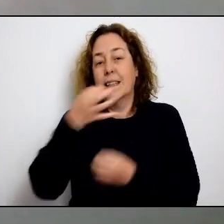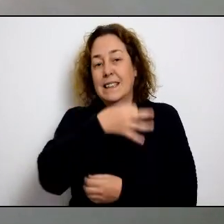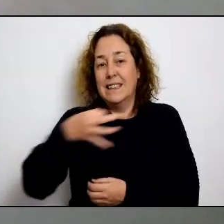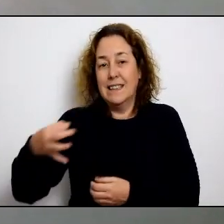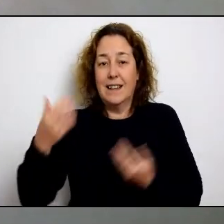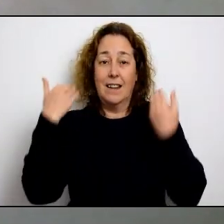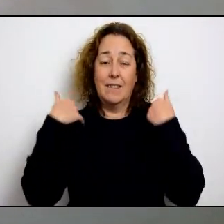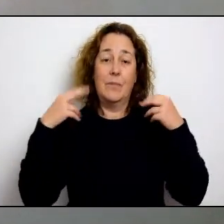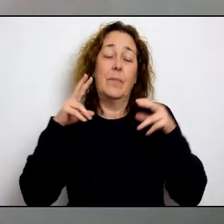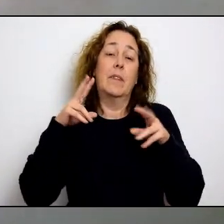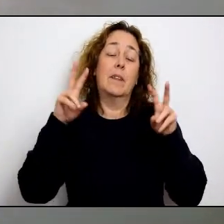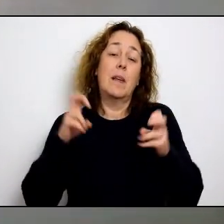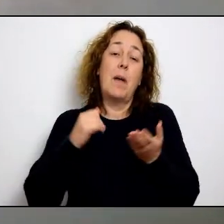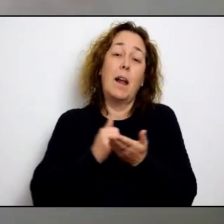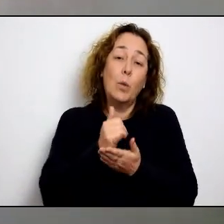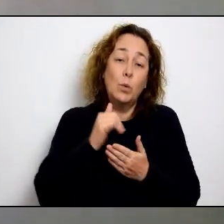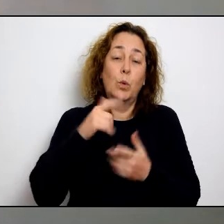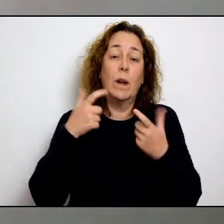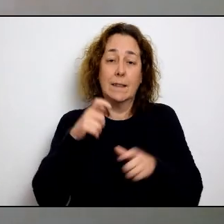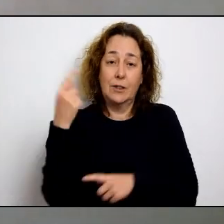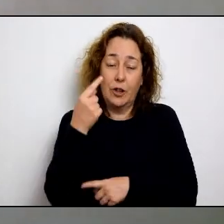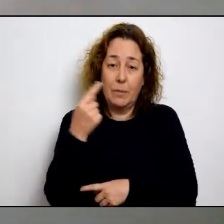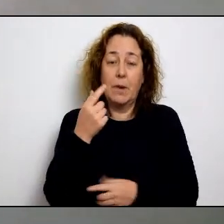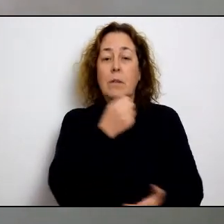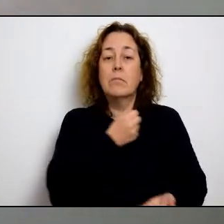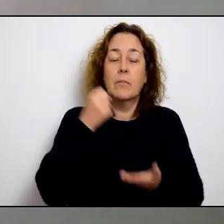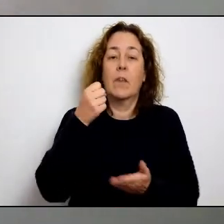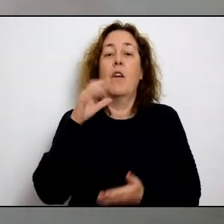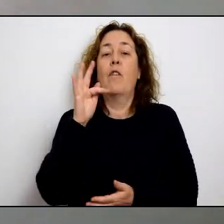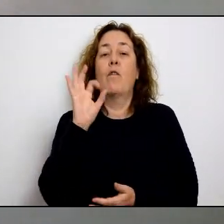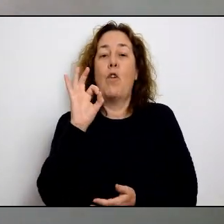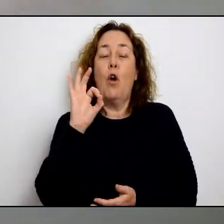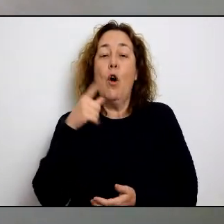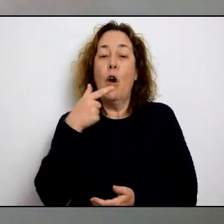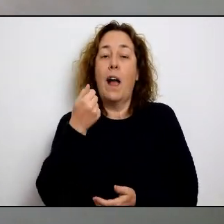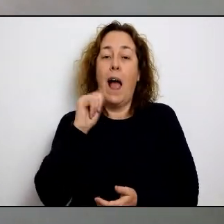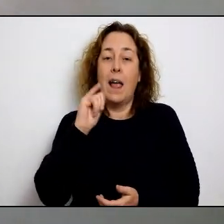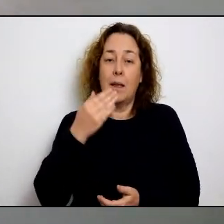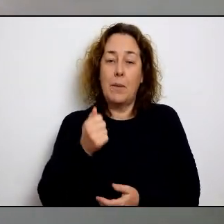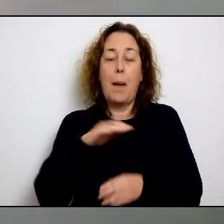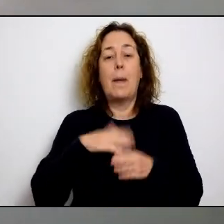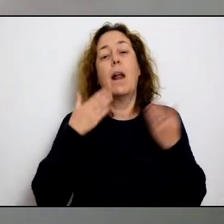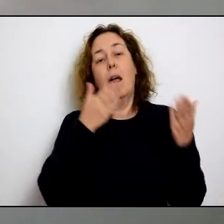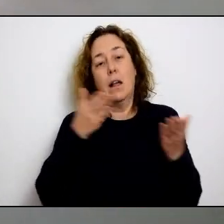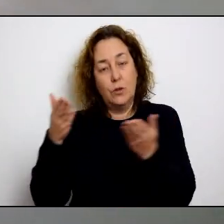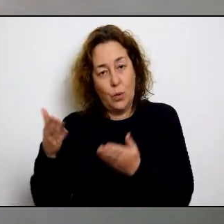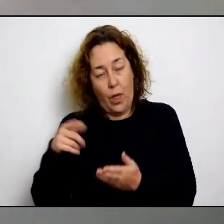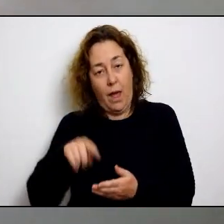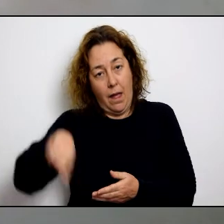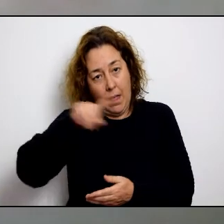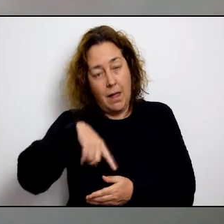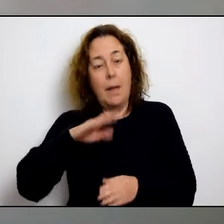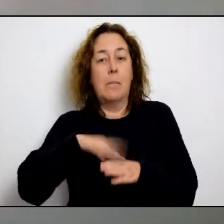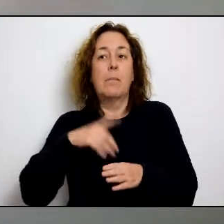Govern Balear també de manera coordinada s'ha posat ja en coneixement de les diferents illes com a competents en matèria d'agricultura i sector primari que